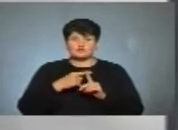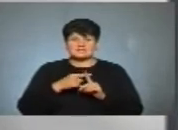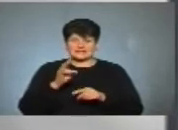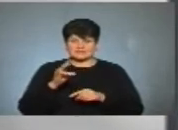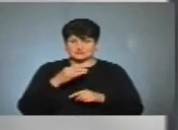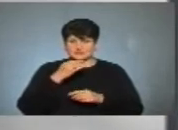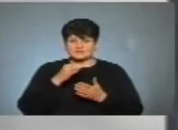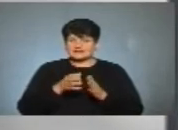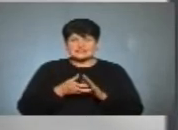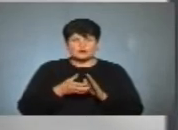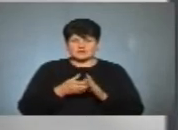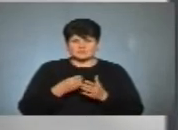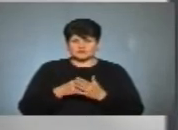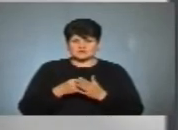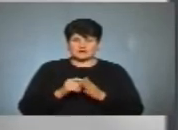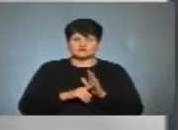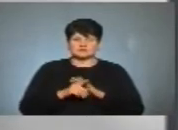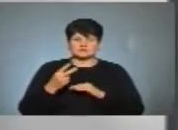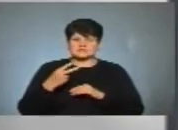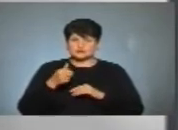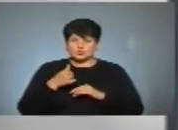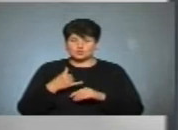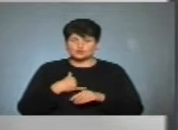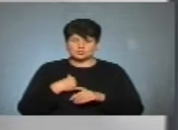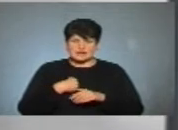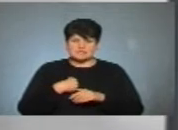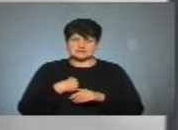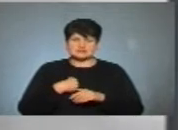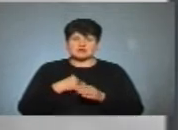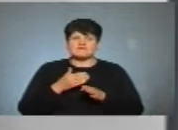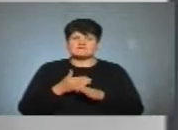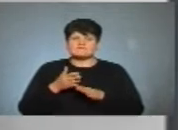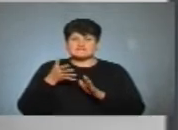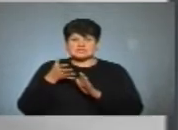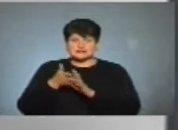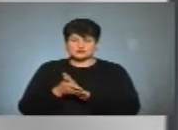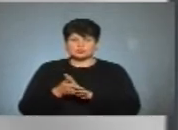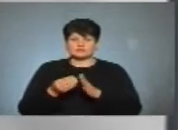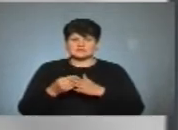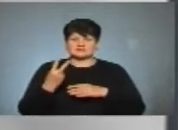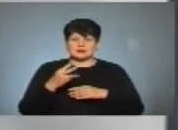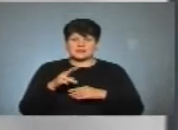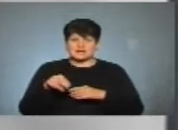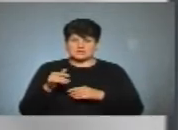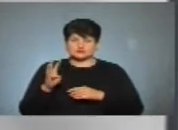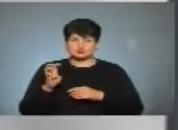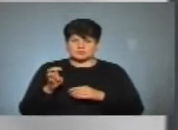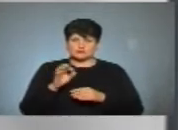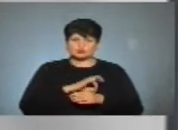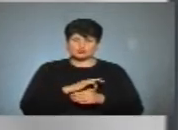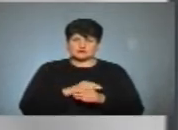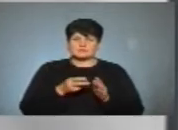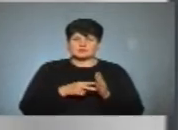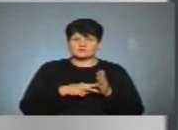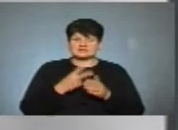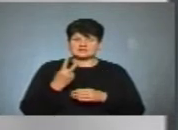отримання бюджету. На початку 2020 року в нас по видатковій частині було 2 мільярди 400, по доході планувалося 2